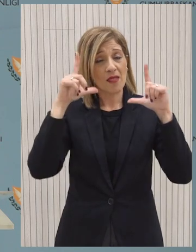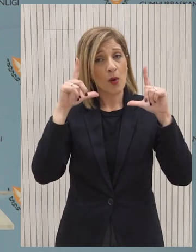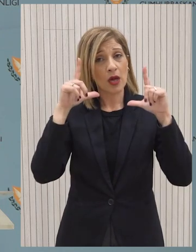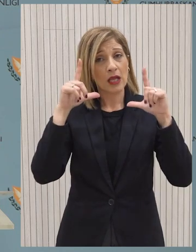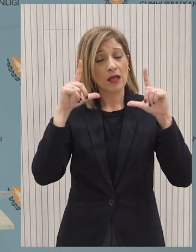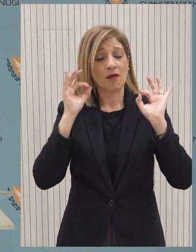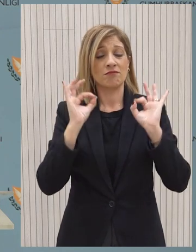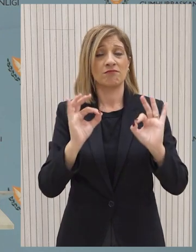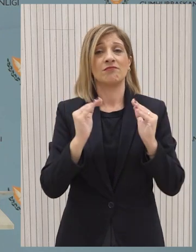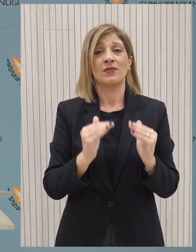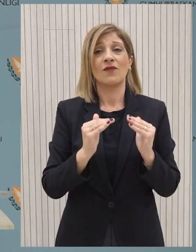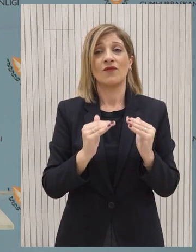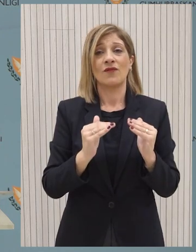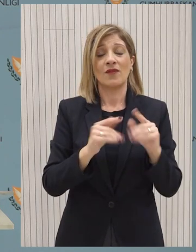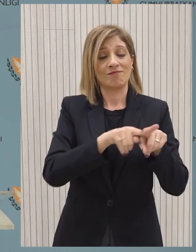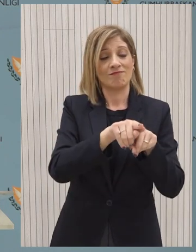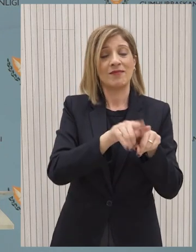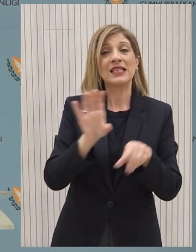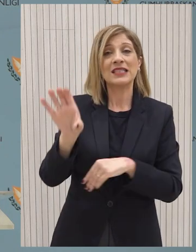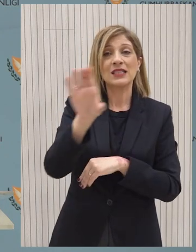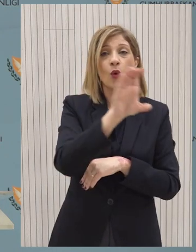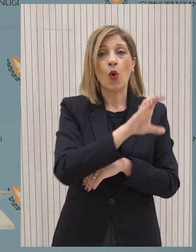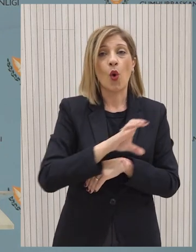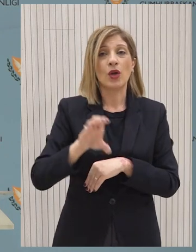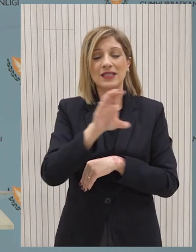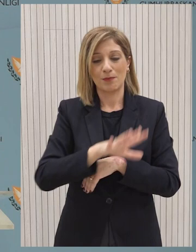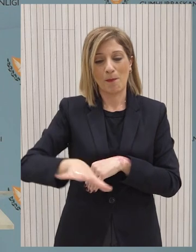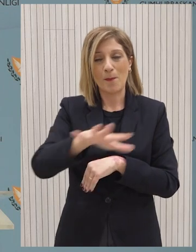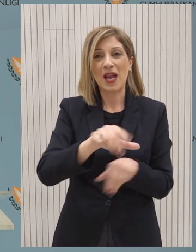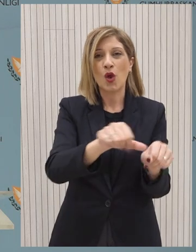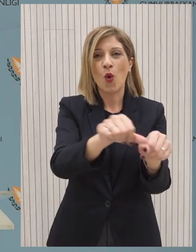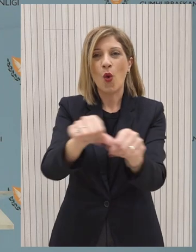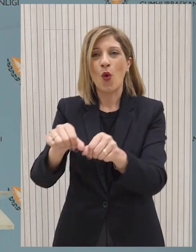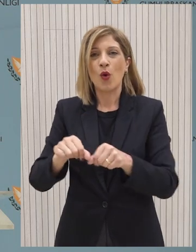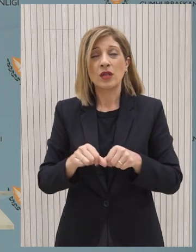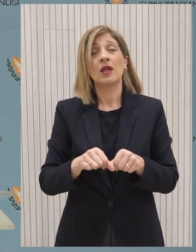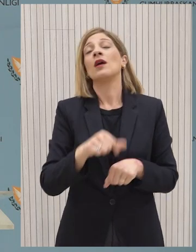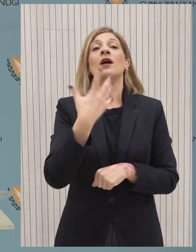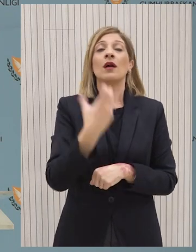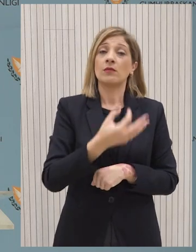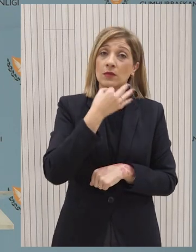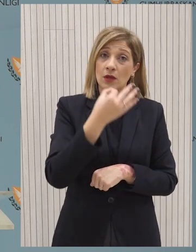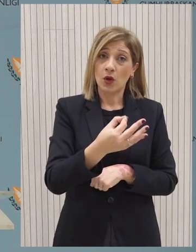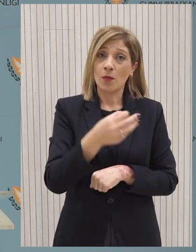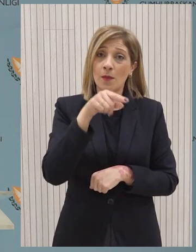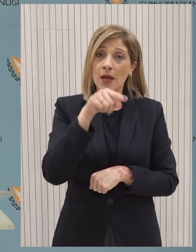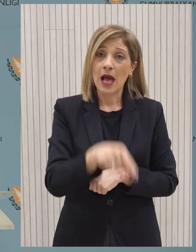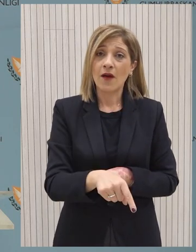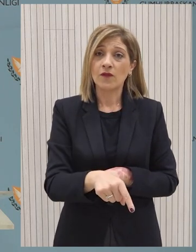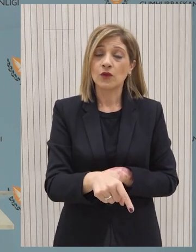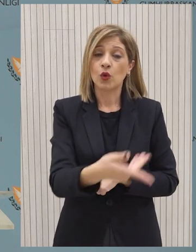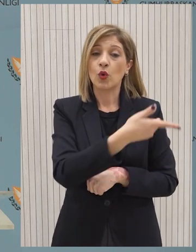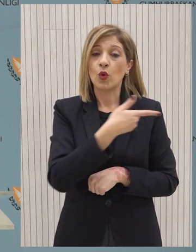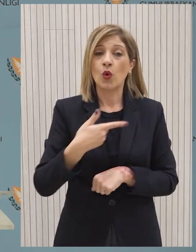στις οποίες ενδράζονται και οι σχέσεις μας με τα κράτη της περιοχής. Την ίδια στιγμή επαναλαμβάνω ότι διαρκώς αξιολογούμε